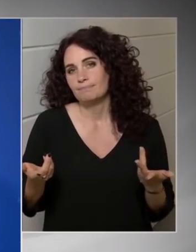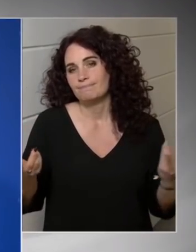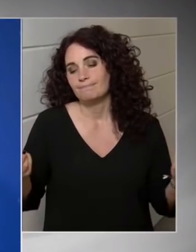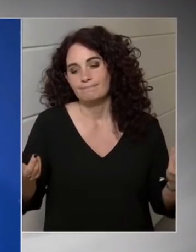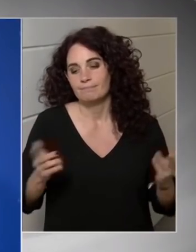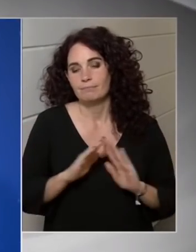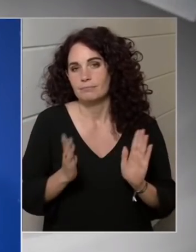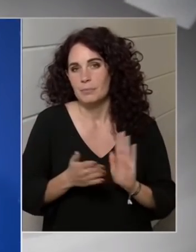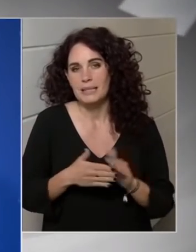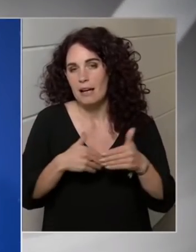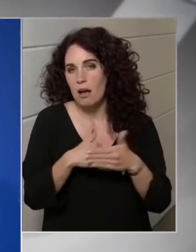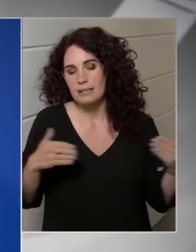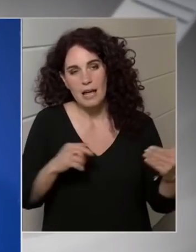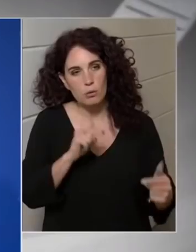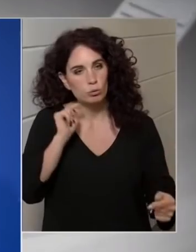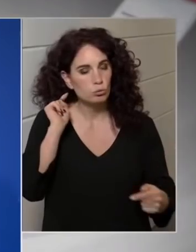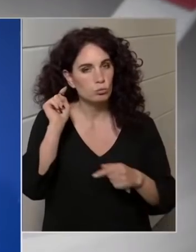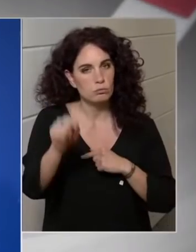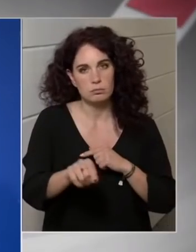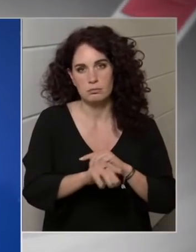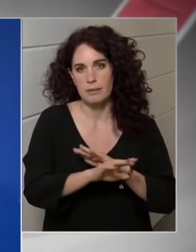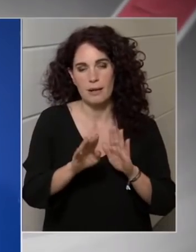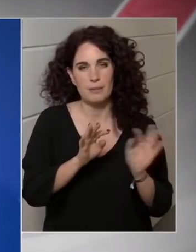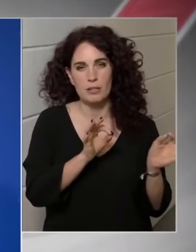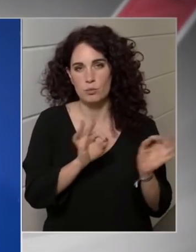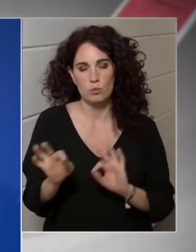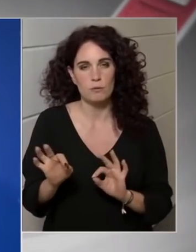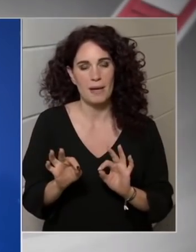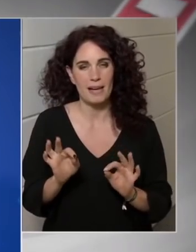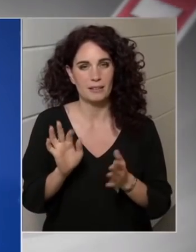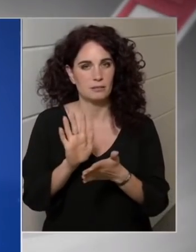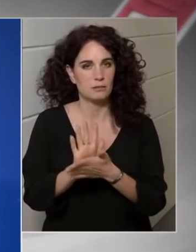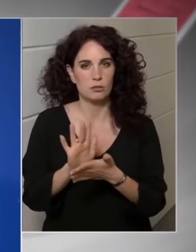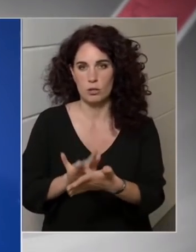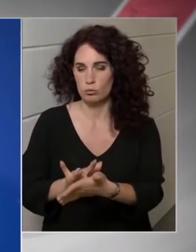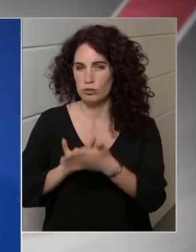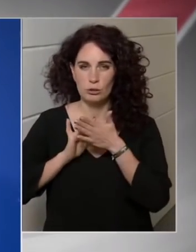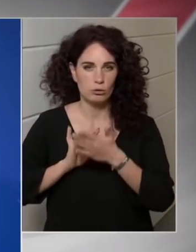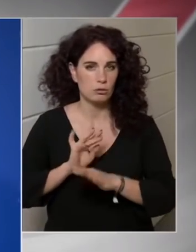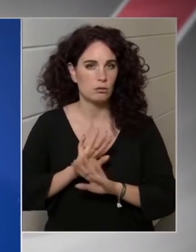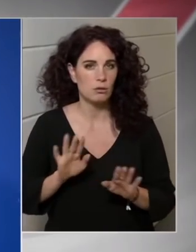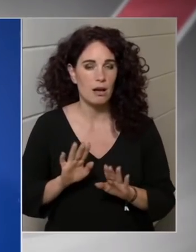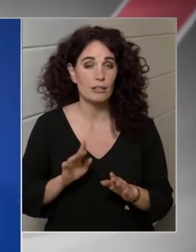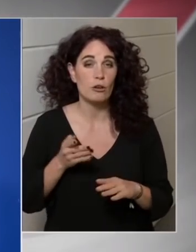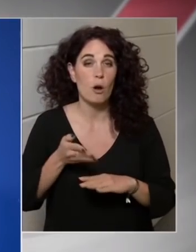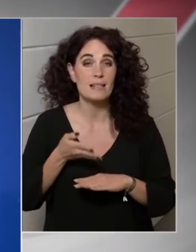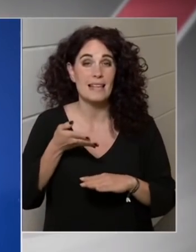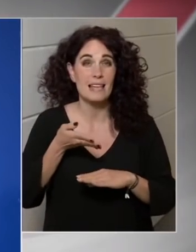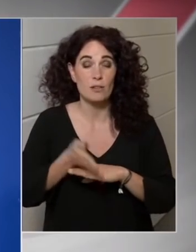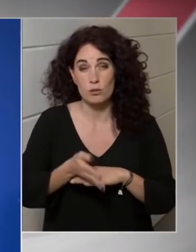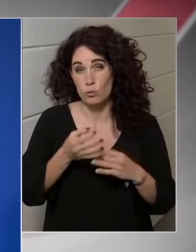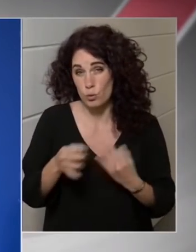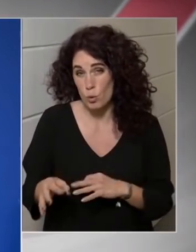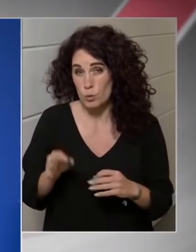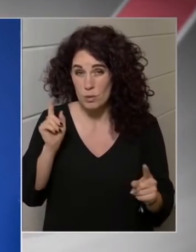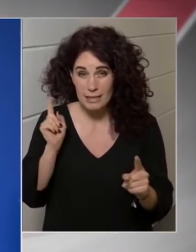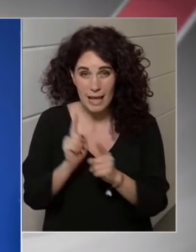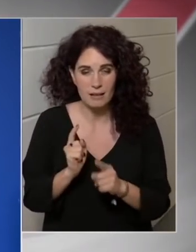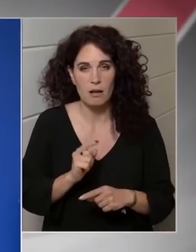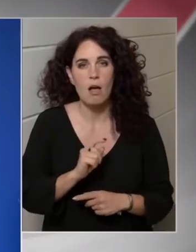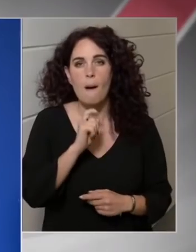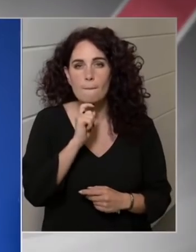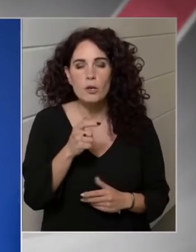Minden határon túlmegy az, amit ebben az ügyben tanúsítottak, és ahogy ehhez az ügyhöz hozzáállnak. Tehát a magyar közélet